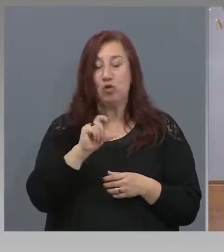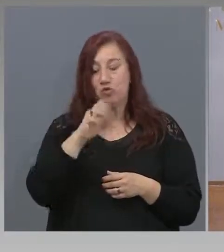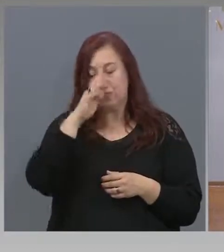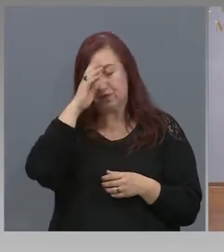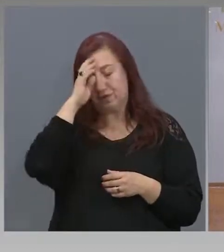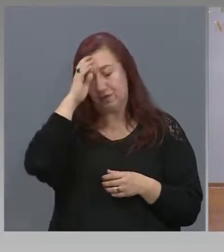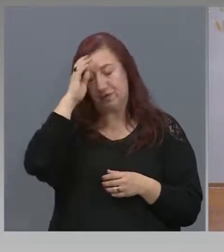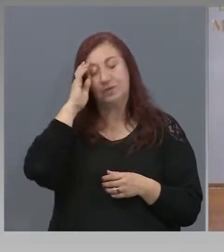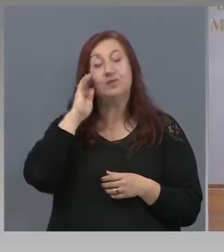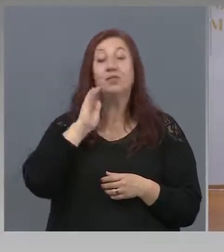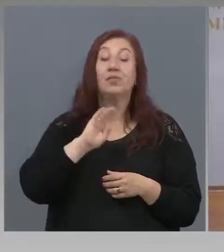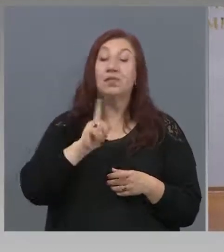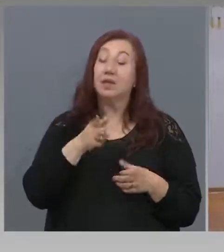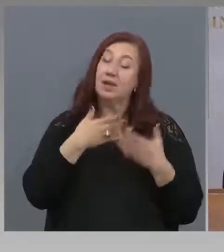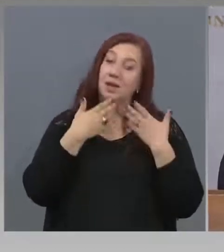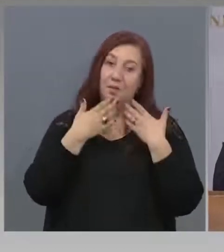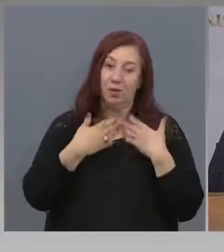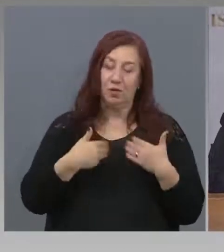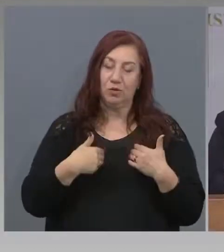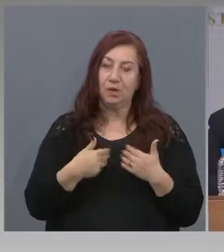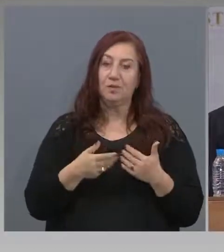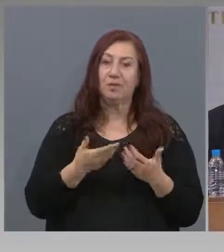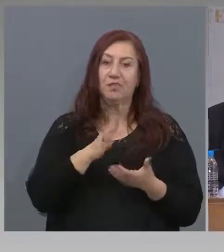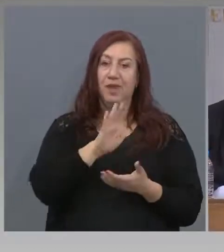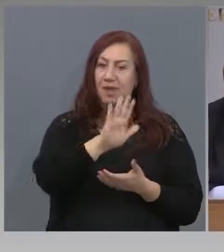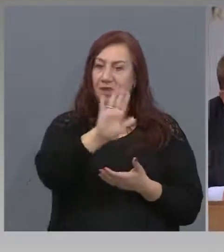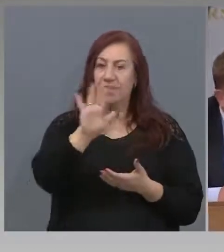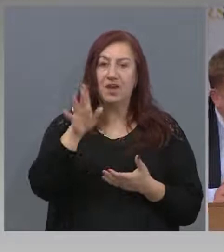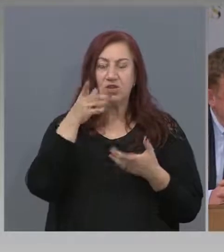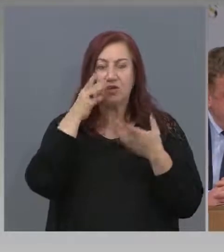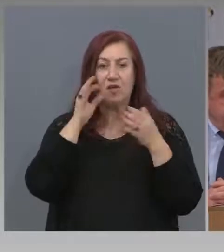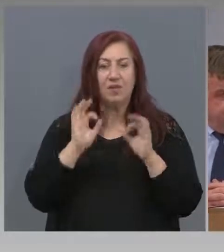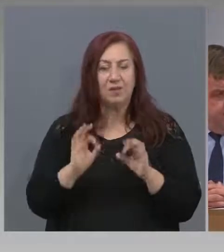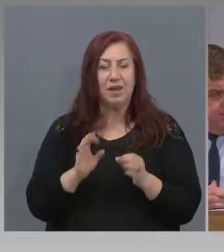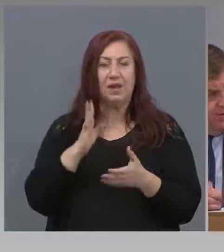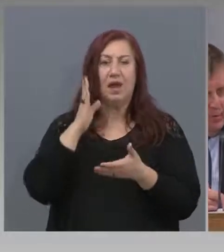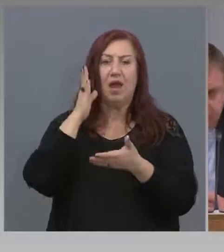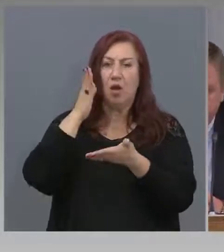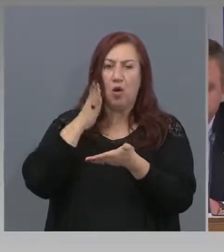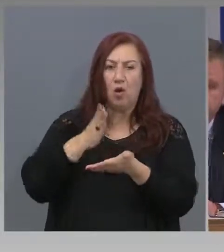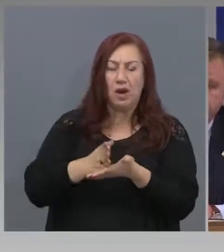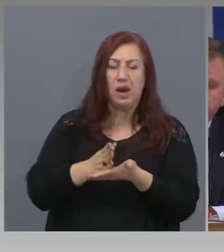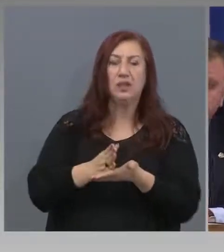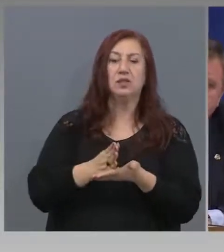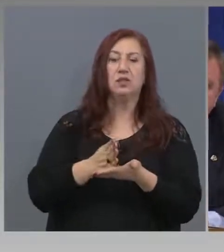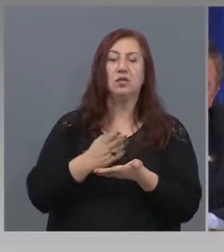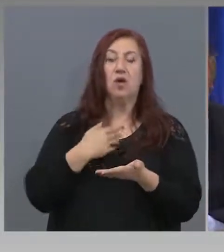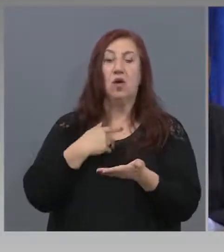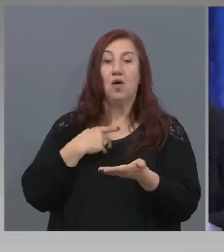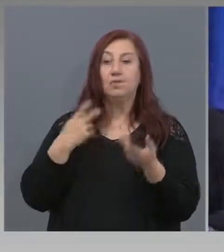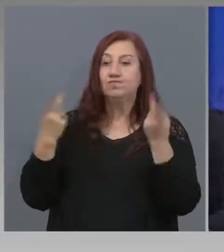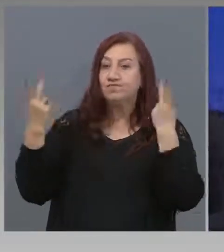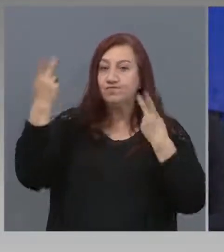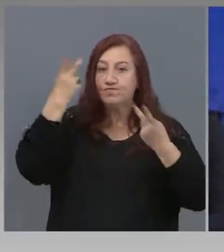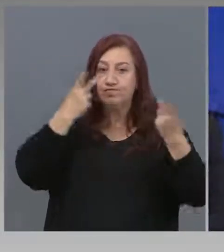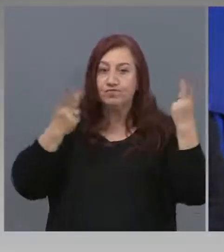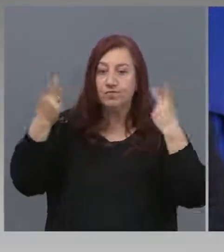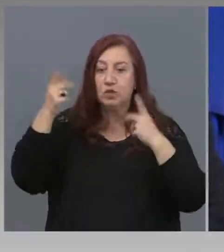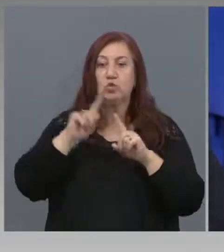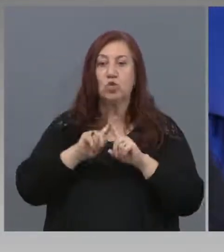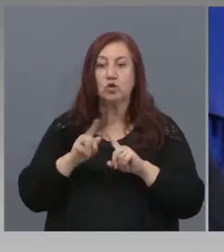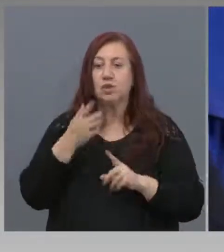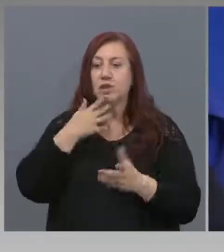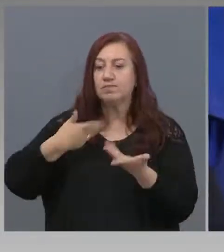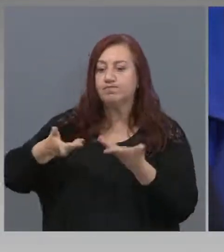Благодаря. На вашето внимание, конкретно договорностите и спразуменията, които сме постигнали